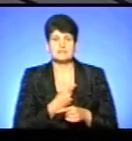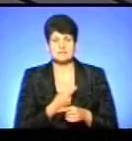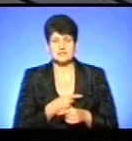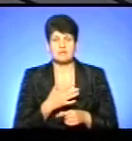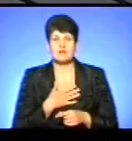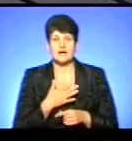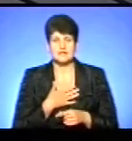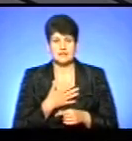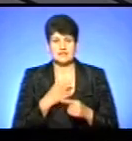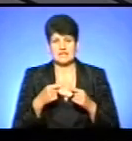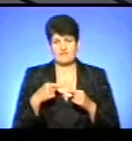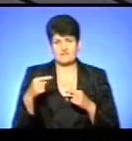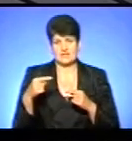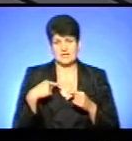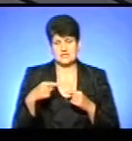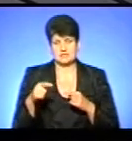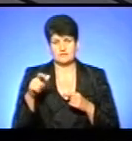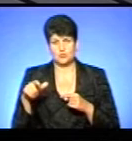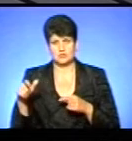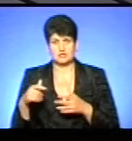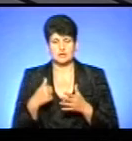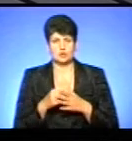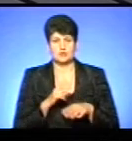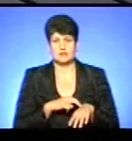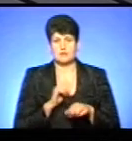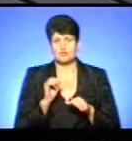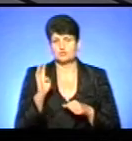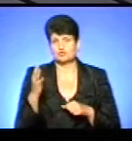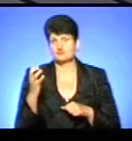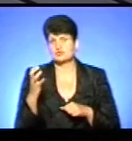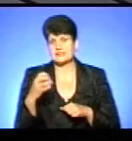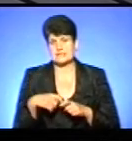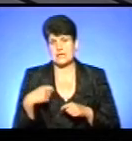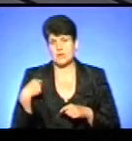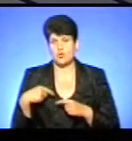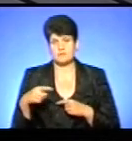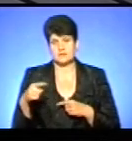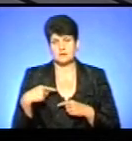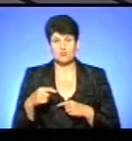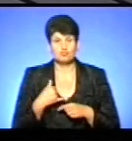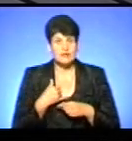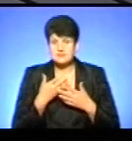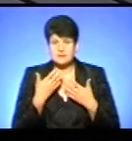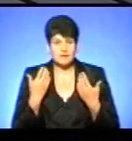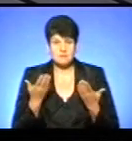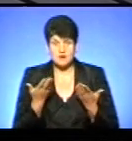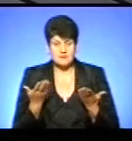Канаді відстані від пацієнта до сімейного лікаря може бути 400 кілометрів. У нас немає ні одного такого,